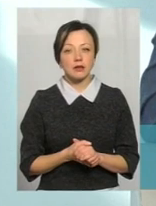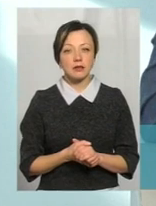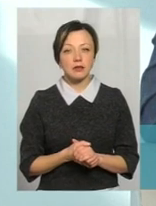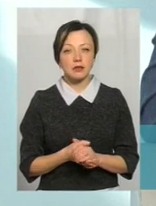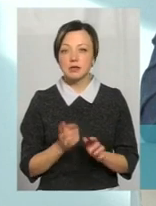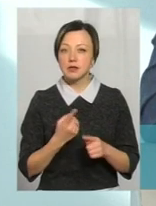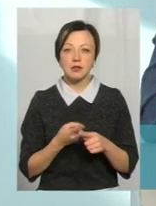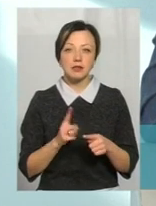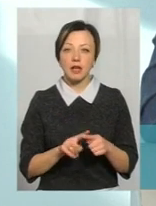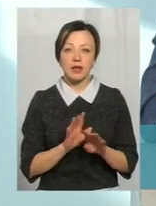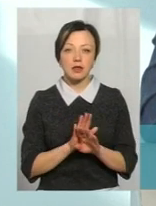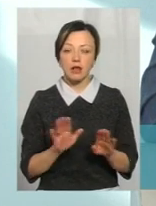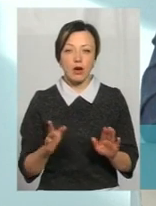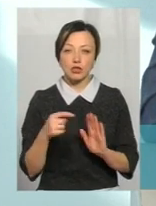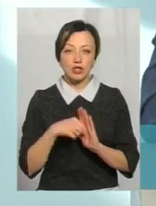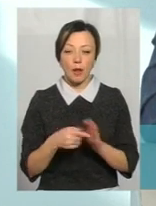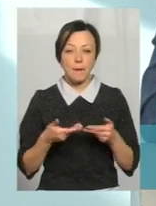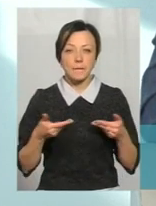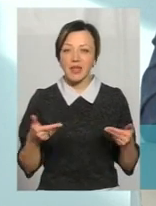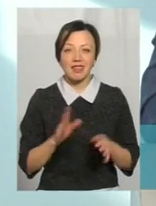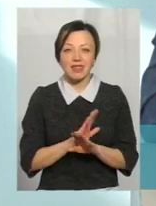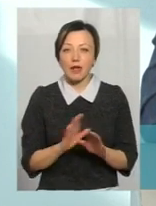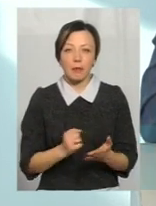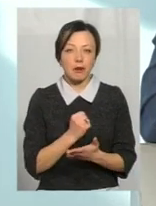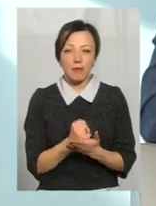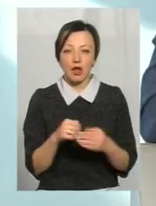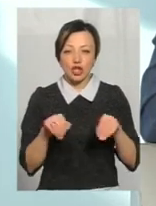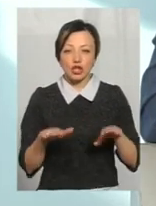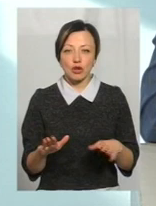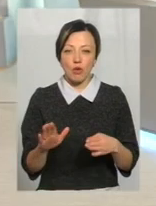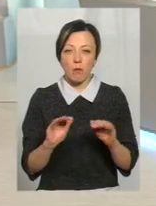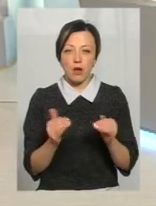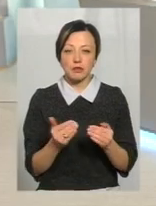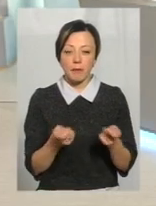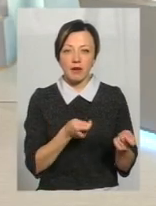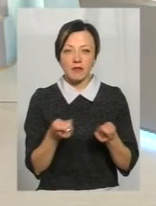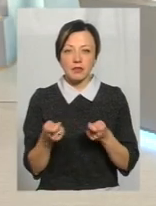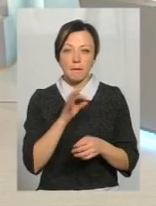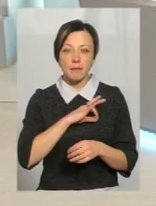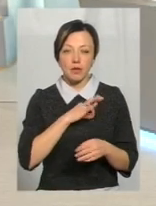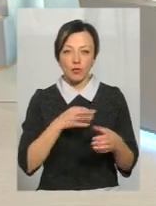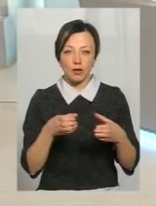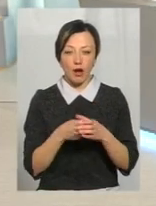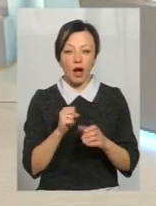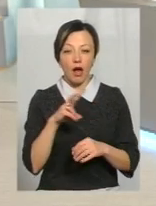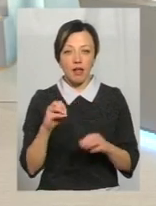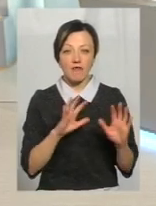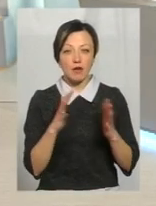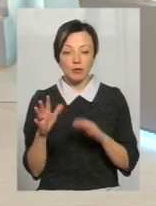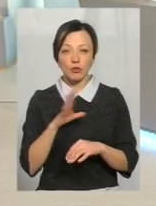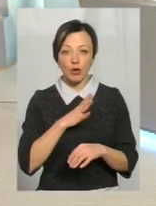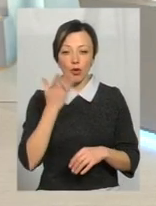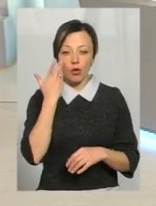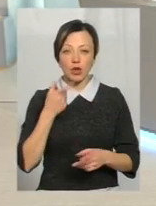не означало, ми не приймали рішення щодо обмежень безпосереднього перевезення пільгових категорій. Проте, траплялись випадки, коли